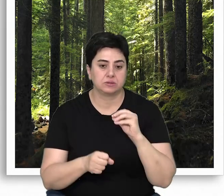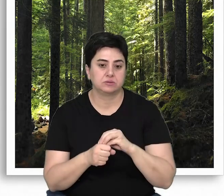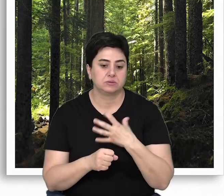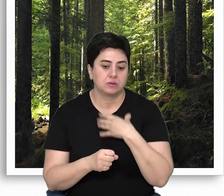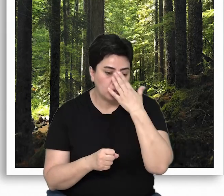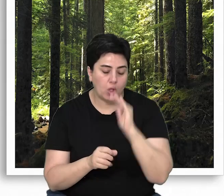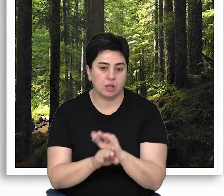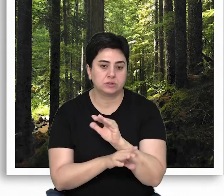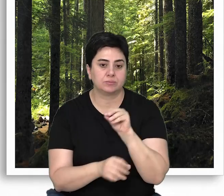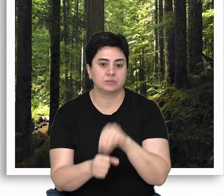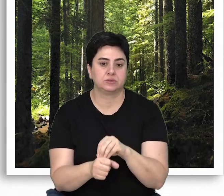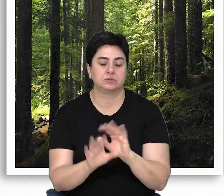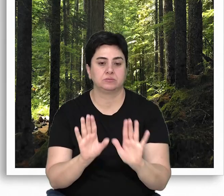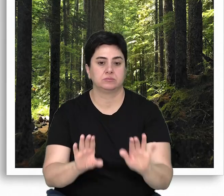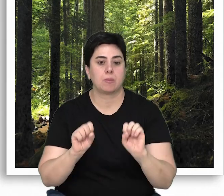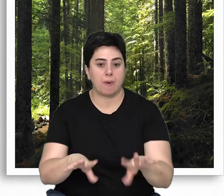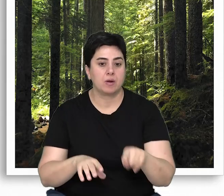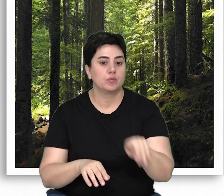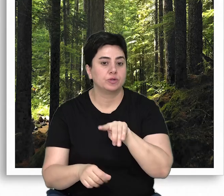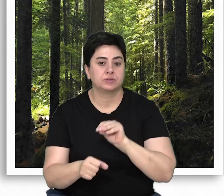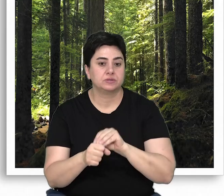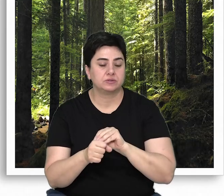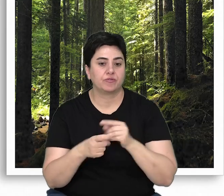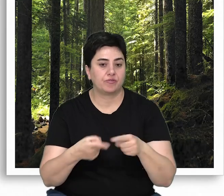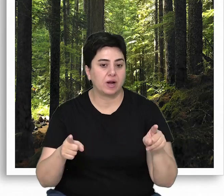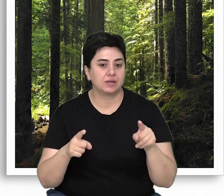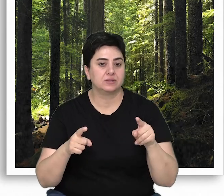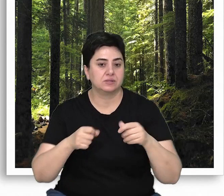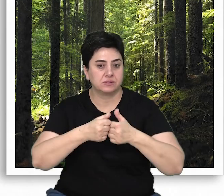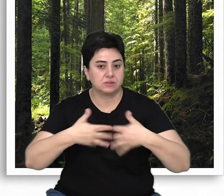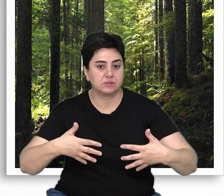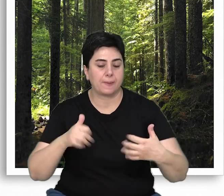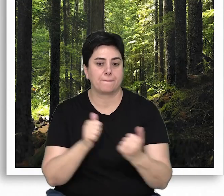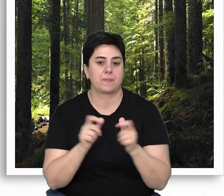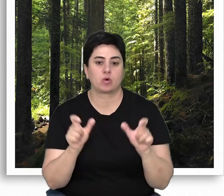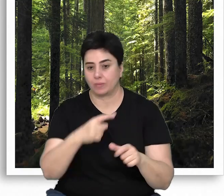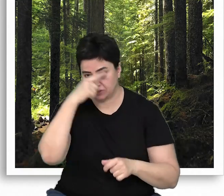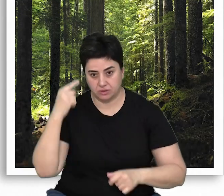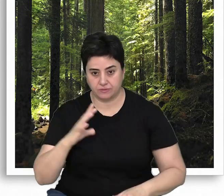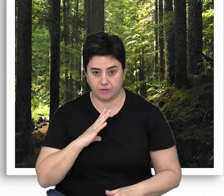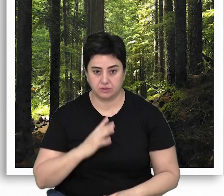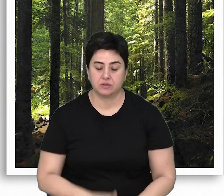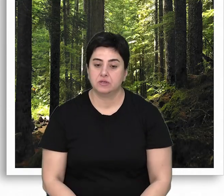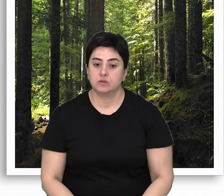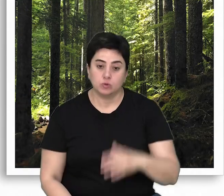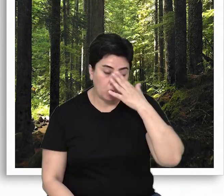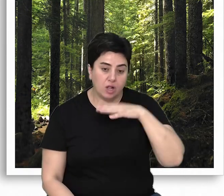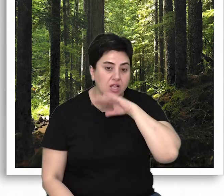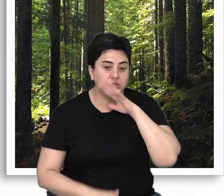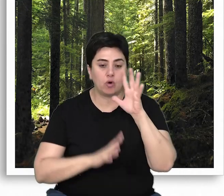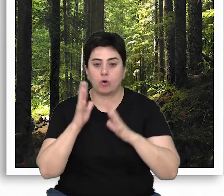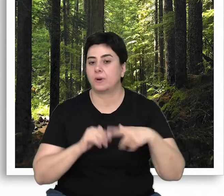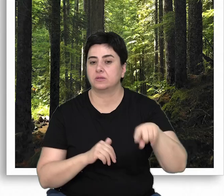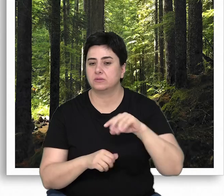en iyi kendi doğal yaşam ortamlarında ve o ortamın içerdiği farklı ekosistemlerle birlikte korunabilirler. Doğal